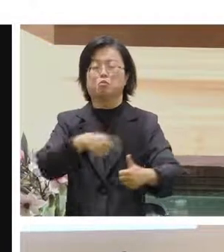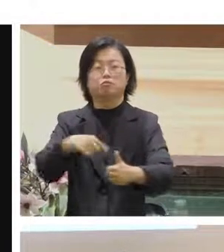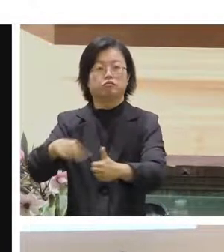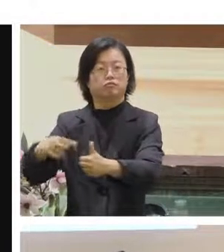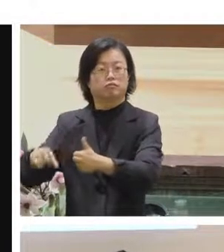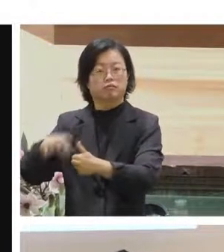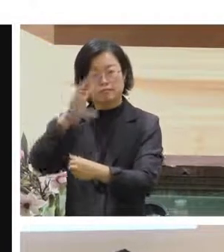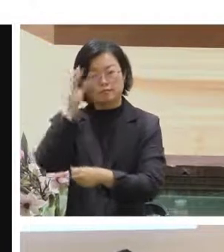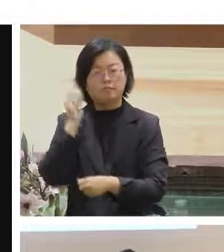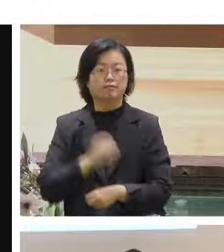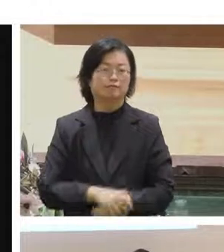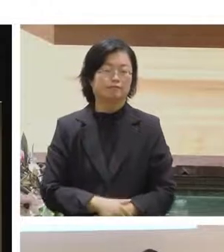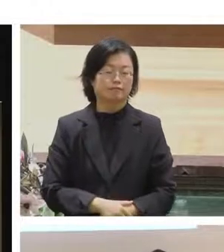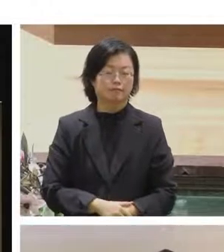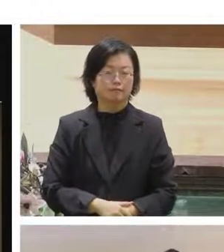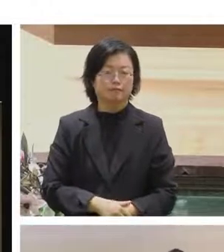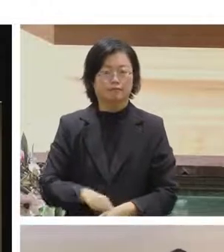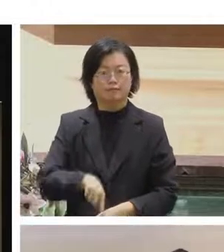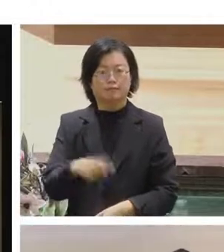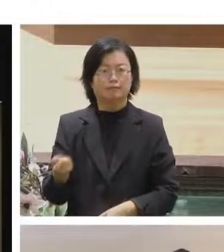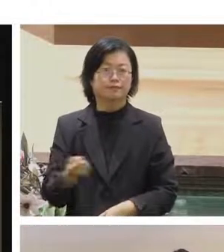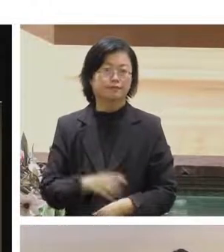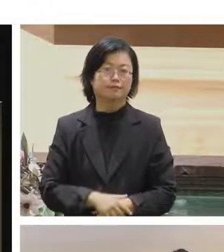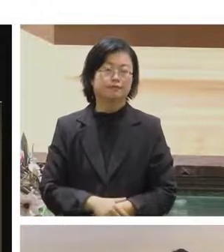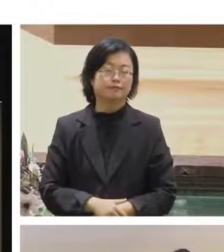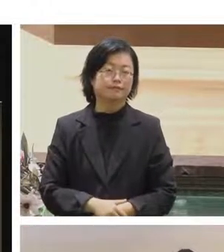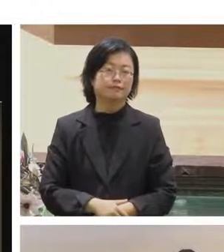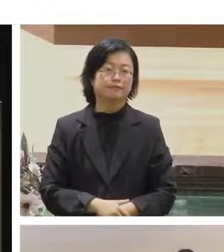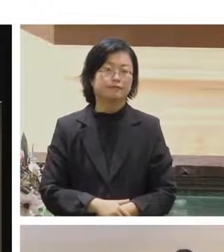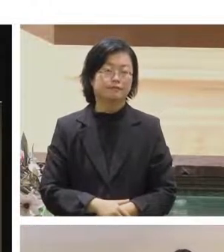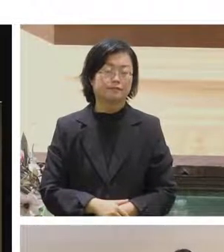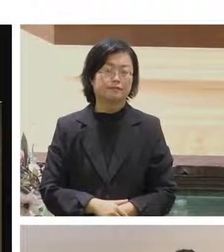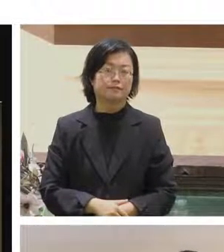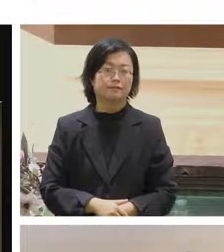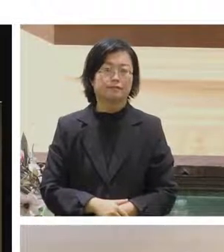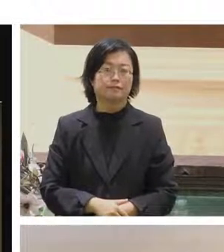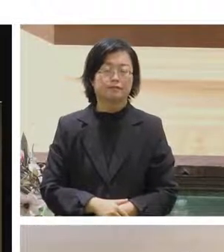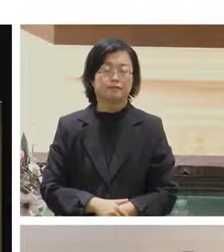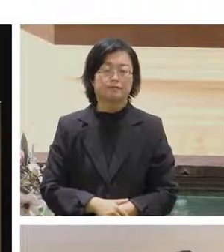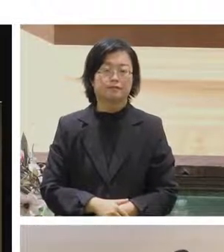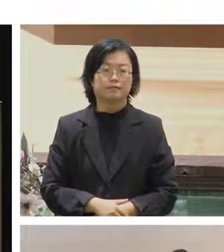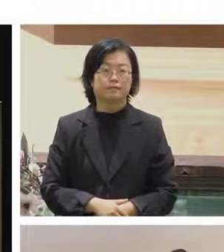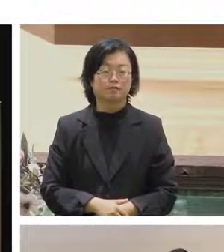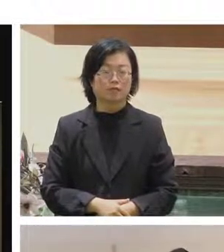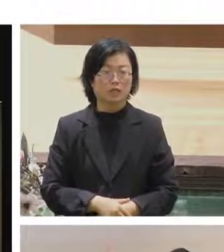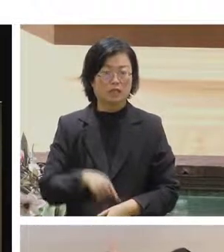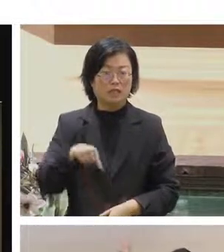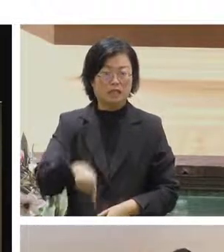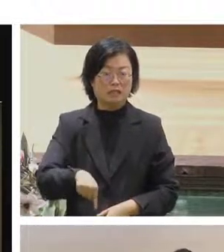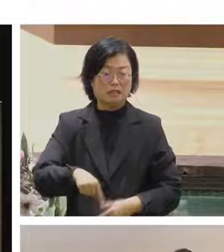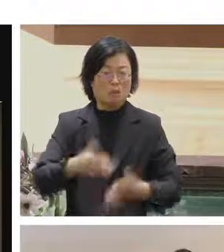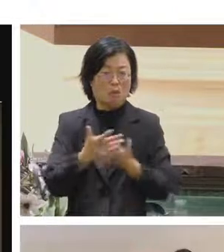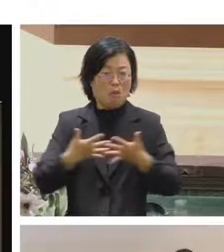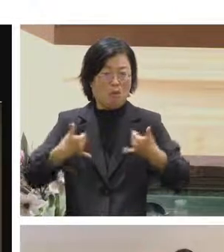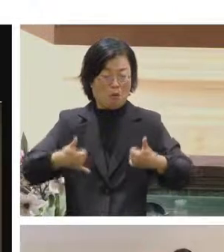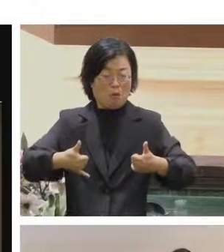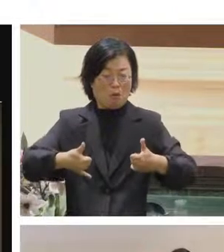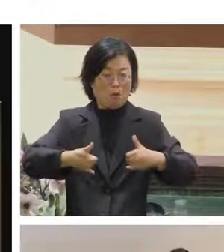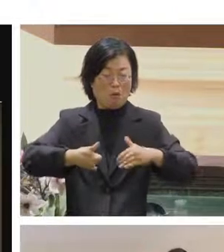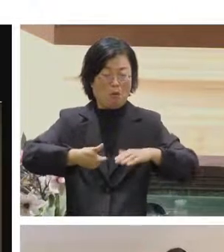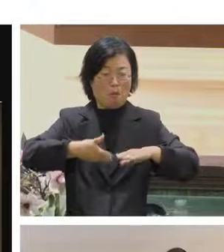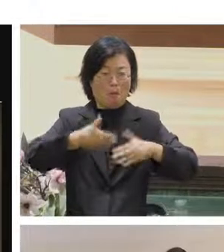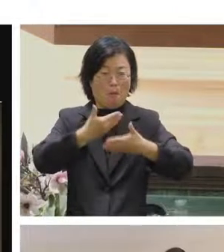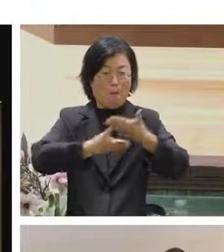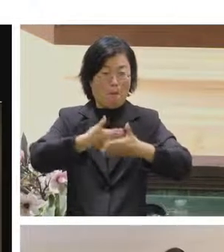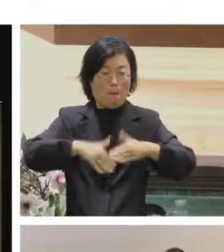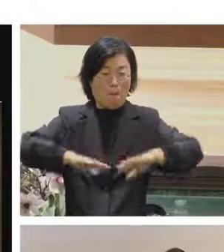團的活動下一頁那一般我們會議室直播畫面可能會像這樣就是有很多個與會